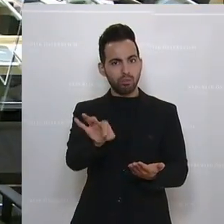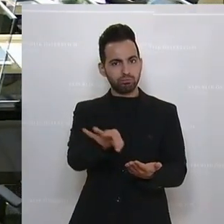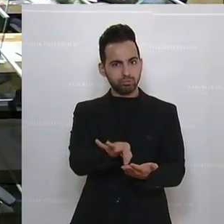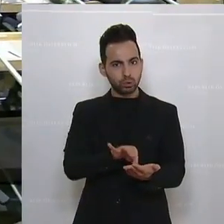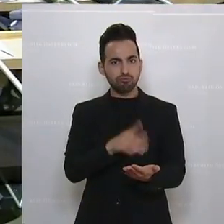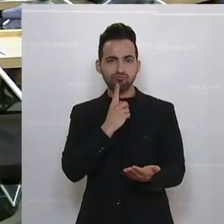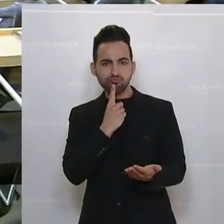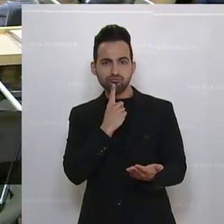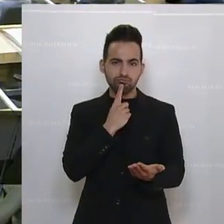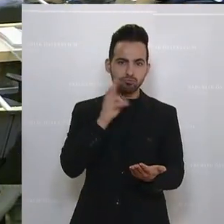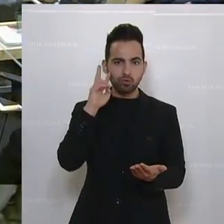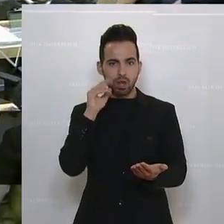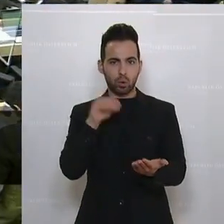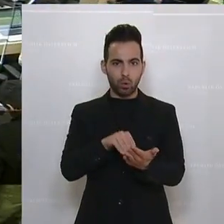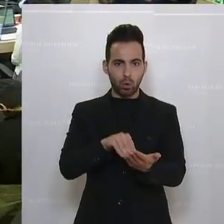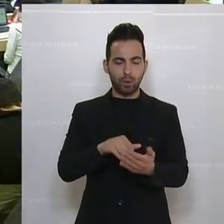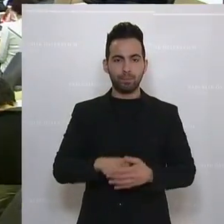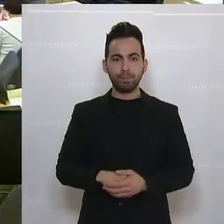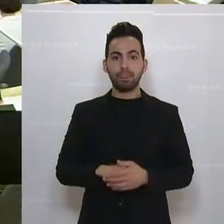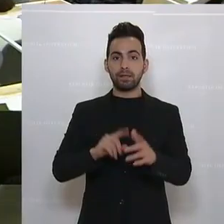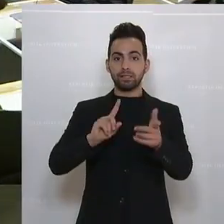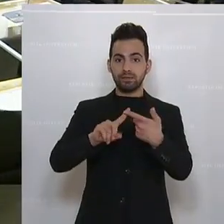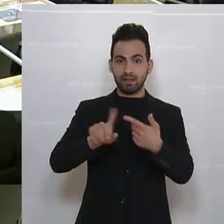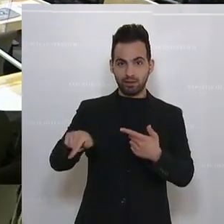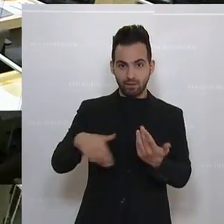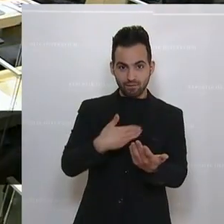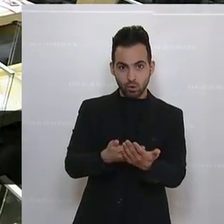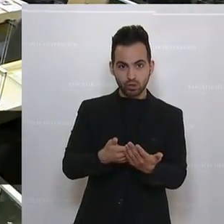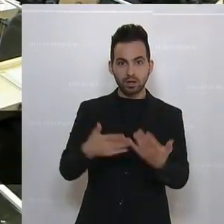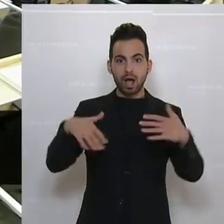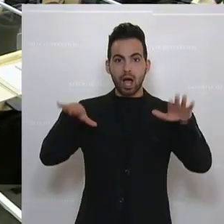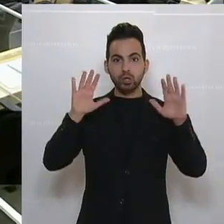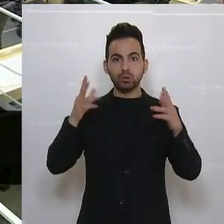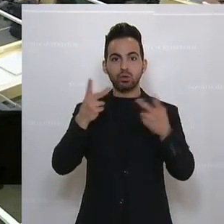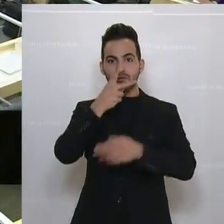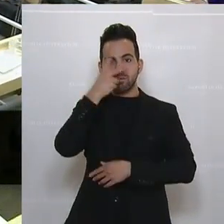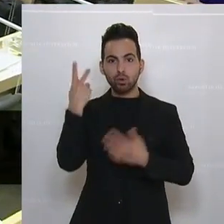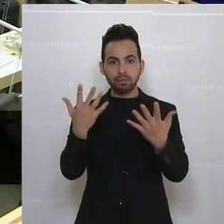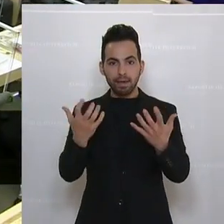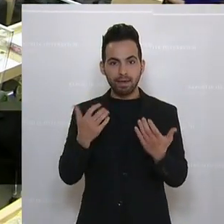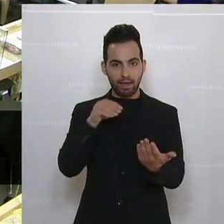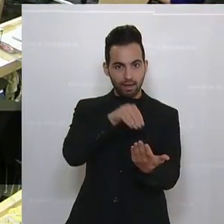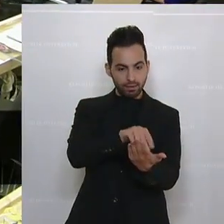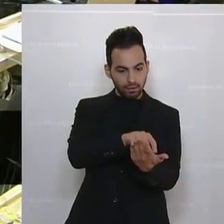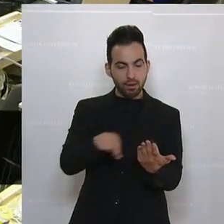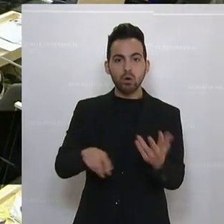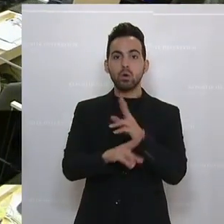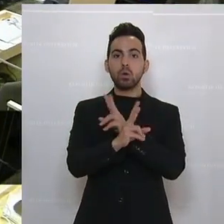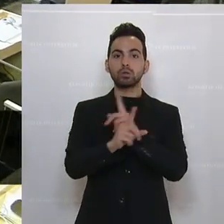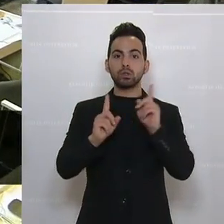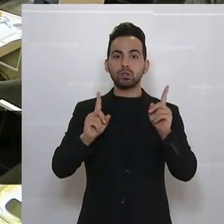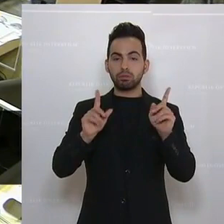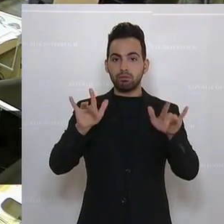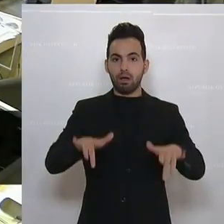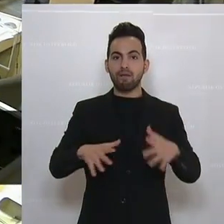überdenken wollen. Der zweite Vorschlag in dem Asylvolksbegehren war, dass quasi Österreich Verfassungsgesetze